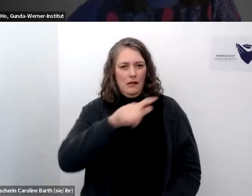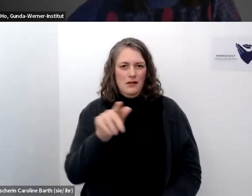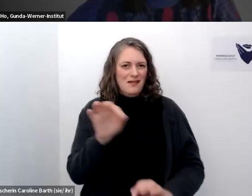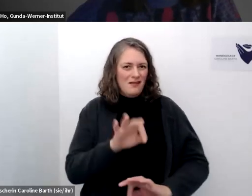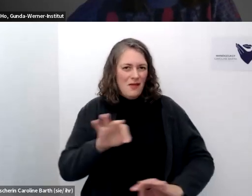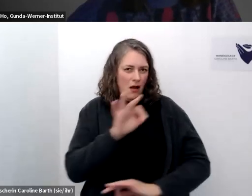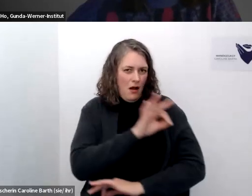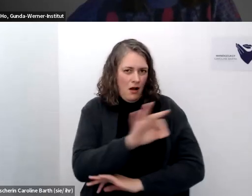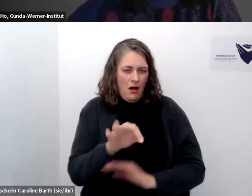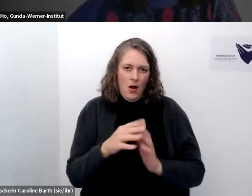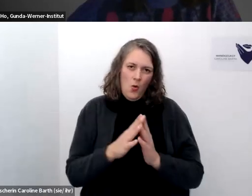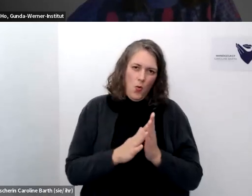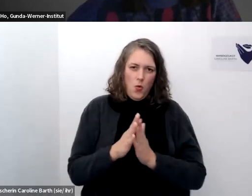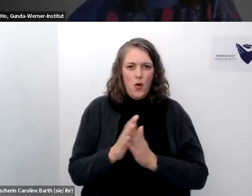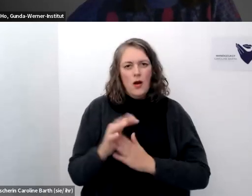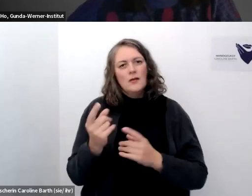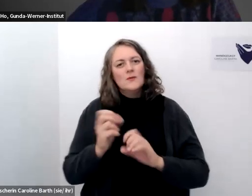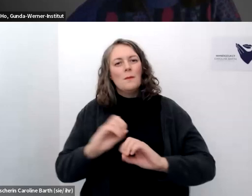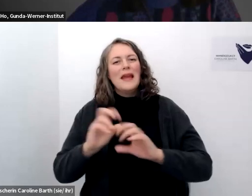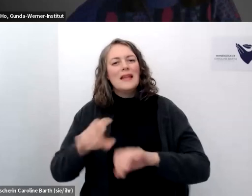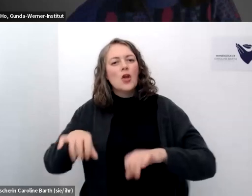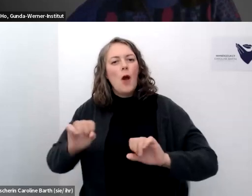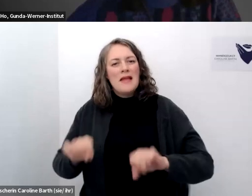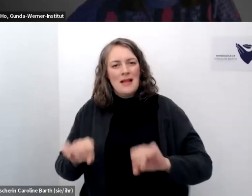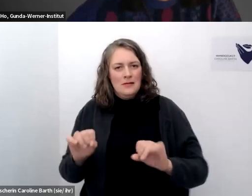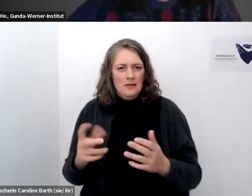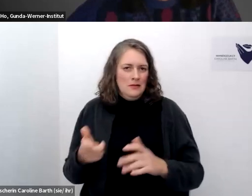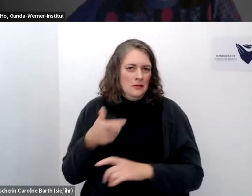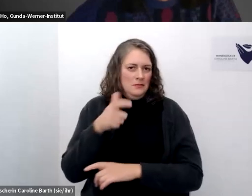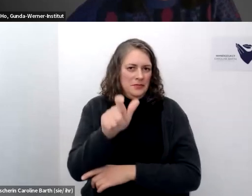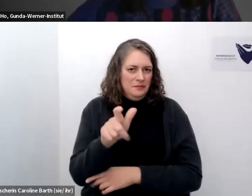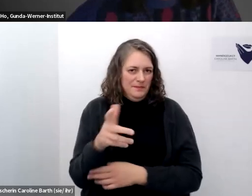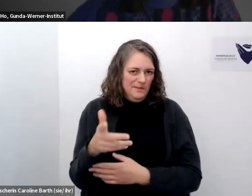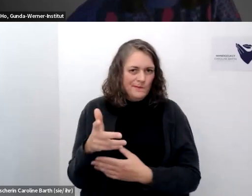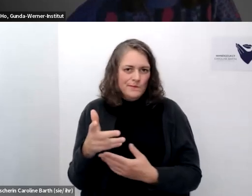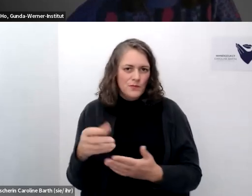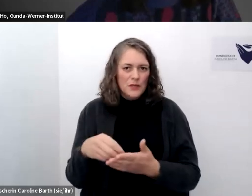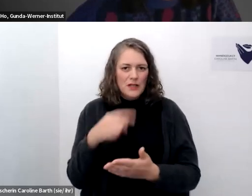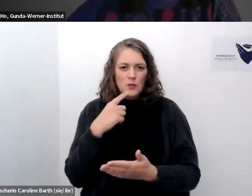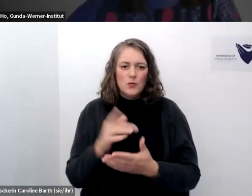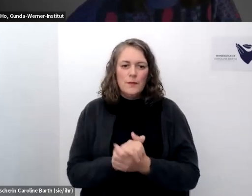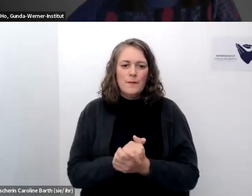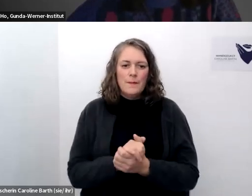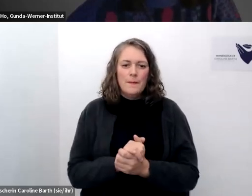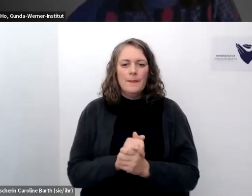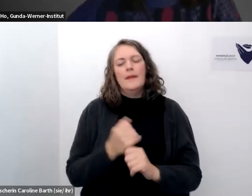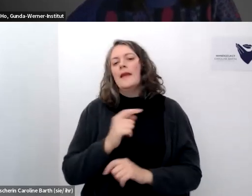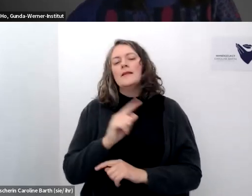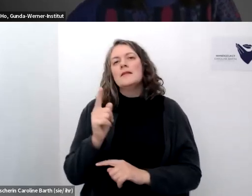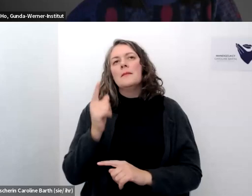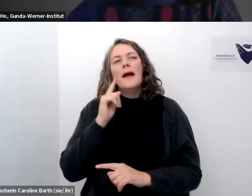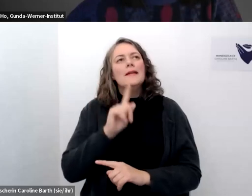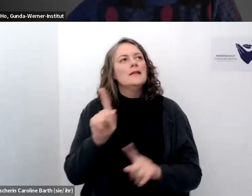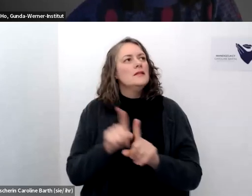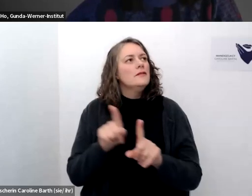jeden fall auch noch mal das stichwort medienkompetenz mit reinbringen und jetzt nicht im sinne von ich